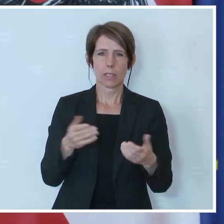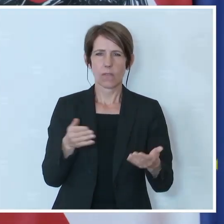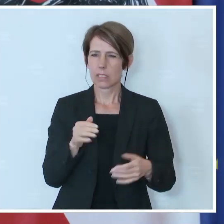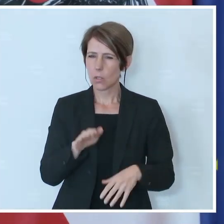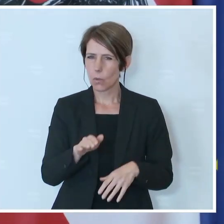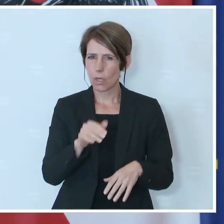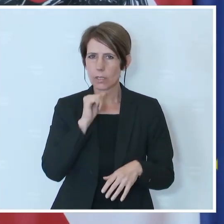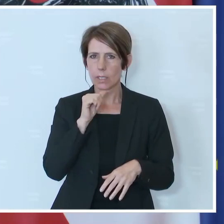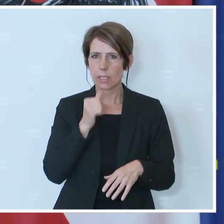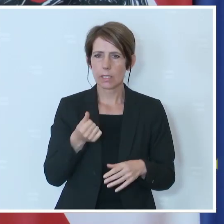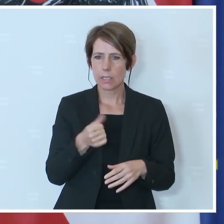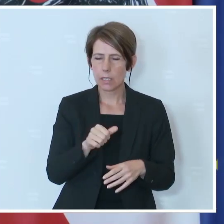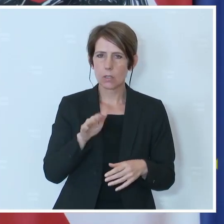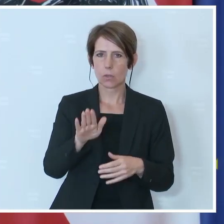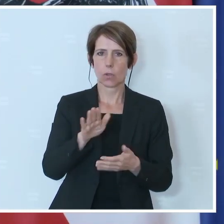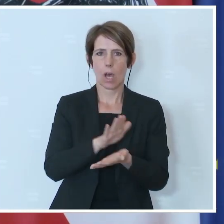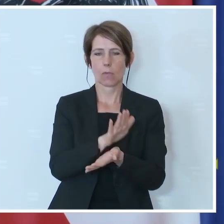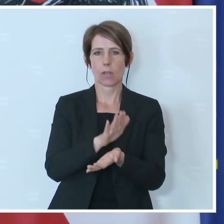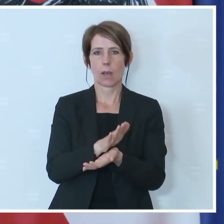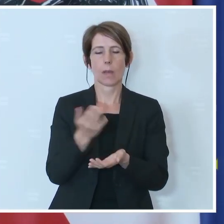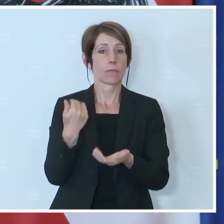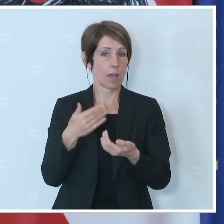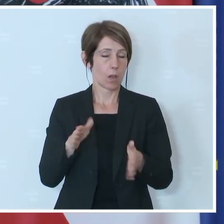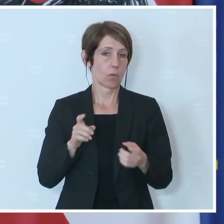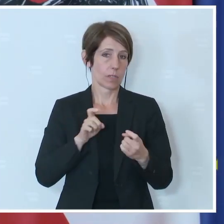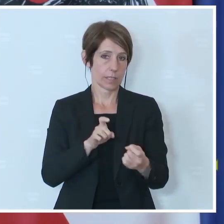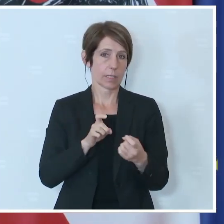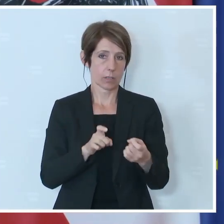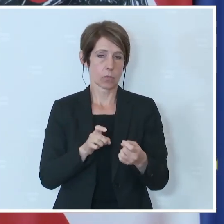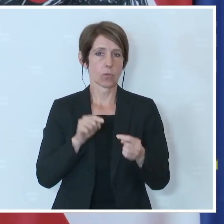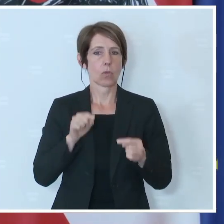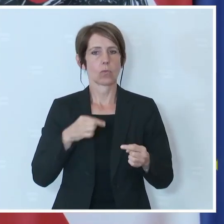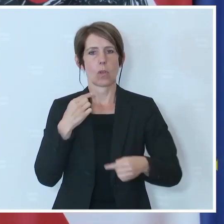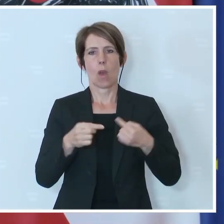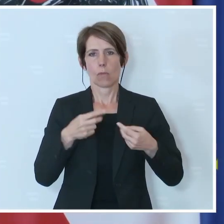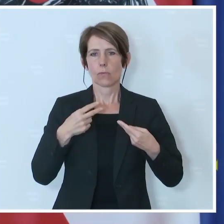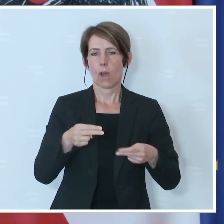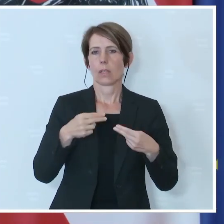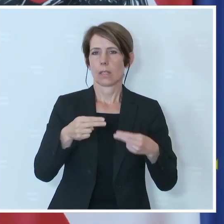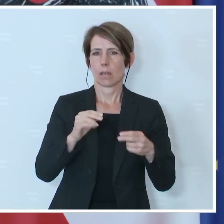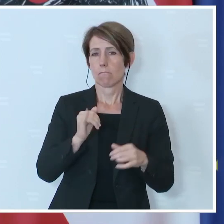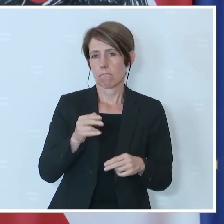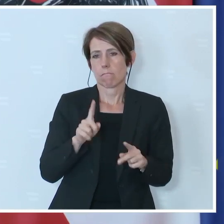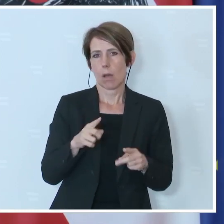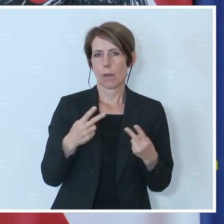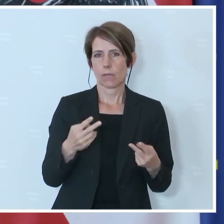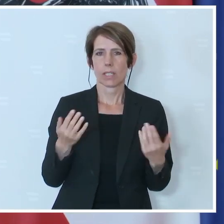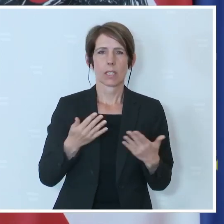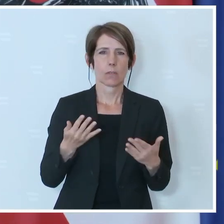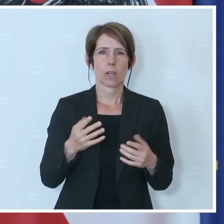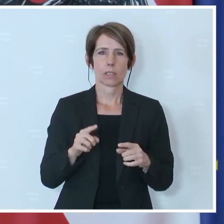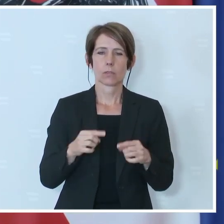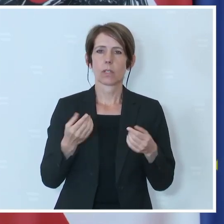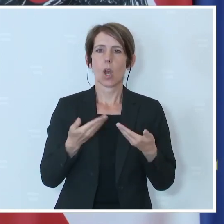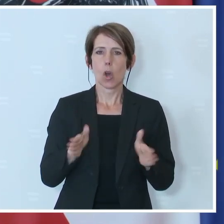zu einem guten Teil dann letztlich öffentlich stattgefunden. Die wird ja weitergehen. Aber wichtig ist, dass wir einen